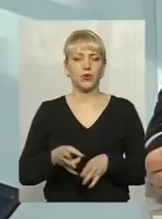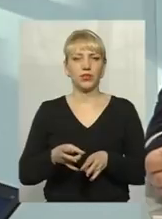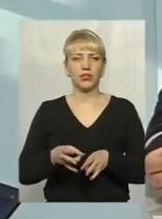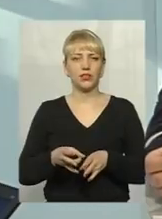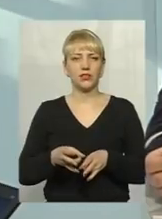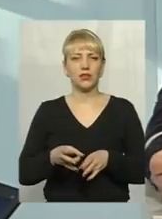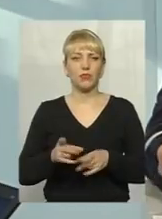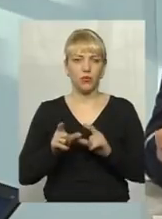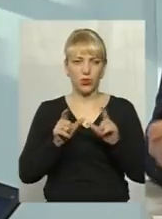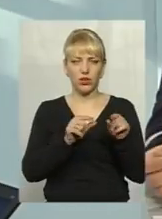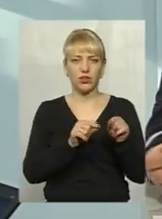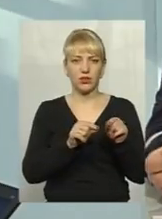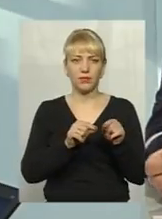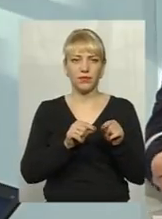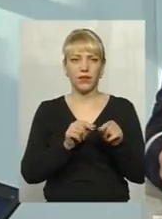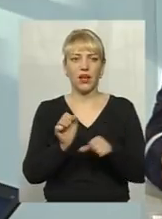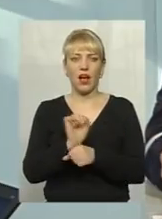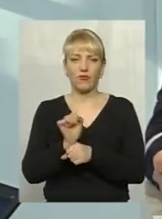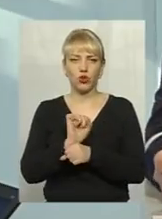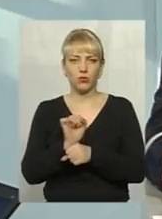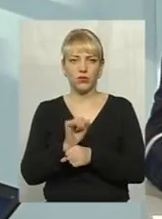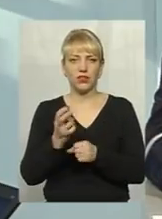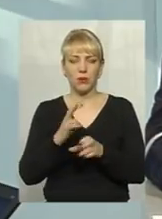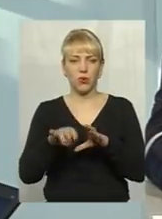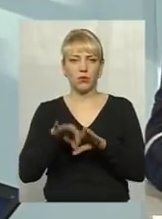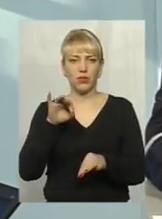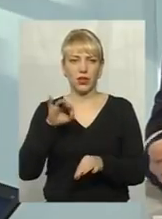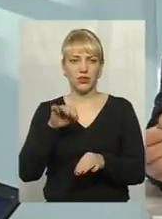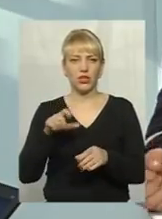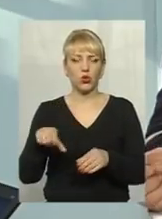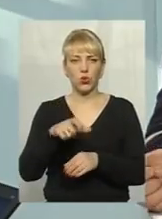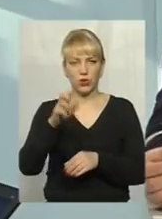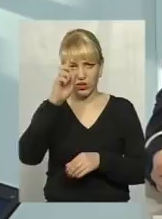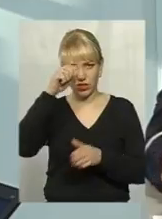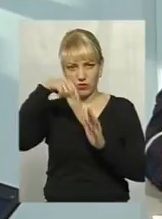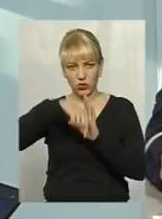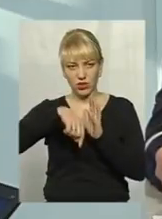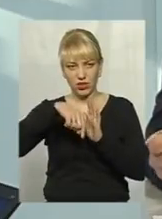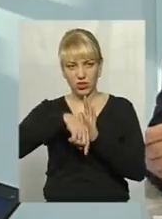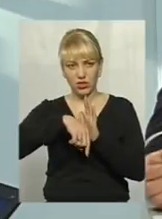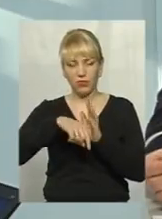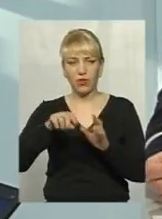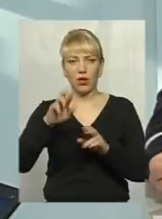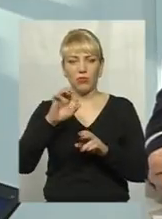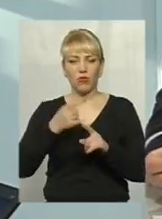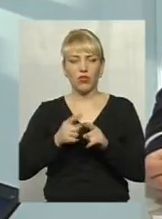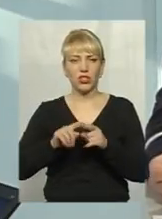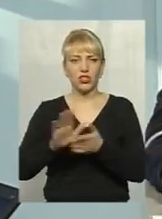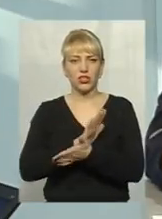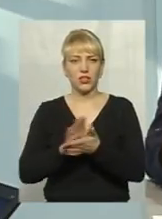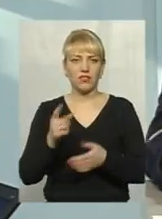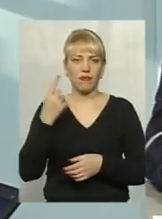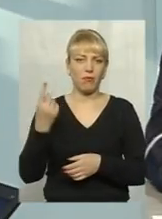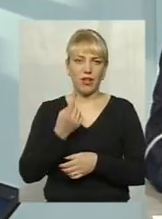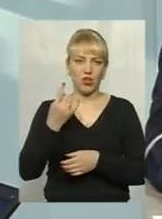автомобілем, слід вибирати дороги державного значення, про що я говорив, що вони чистяться в першу чергу.